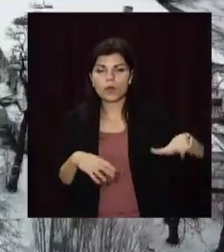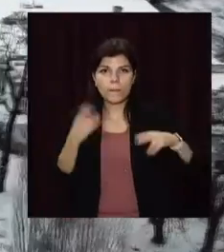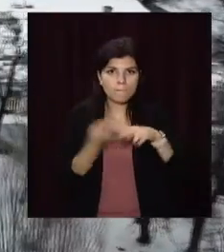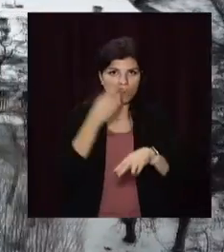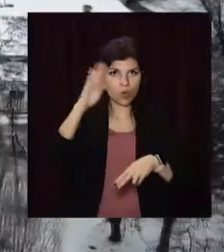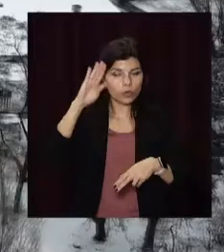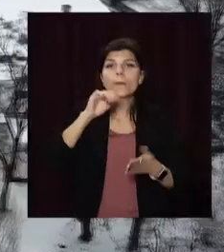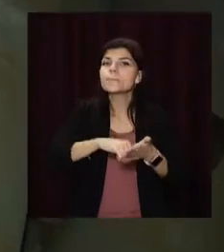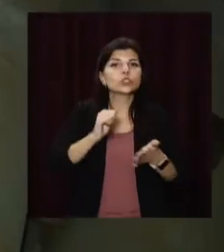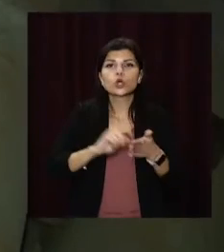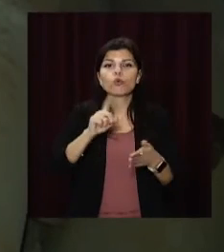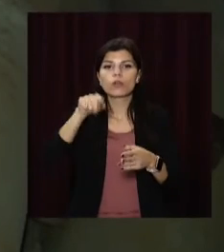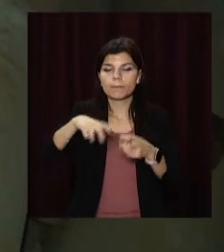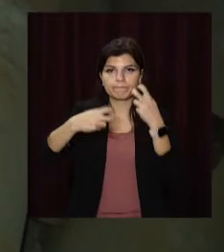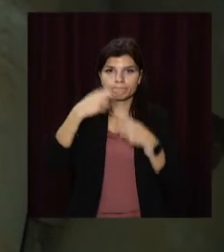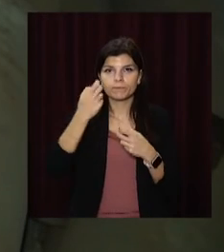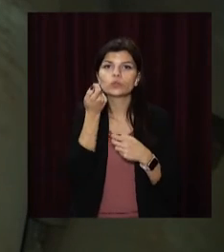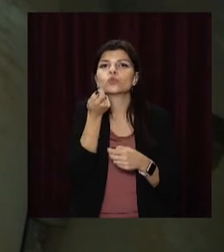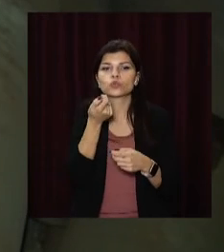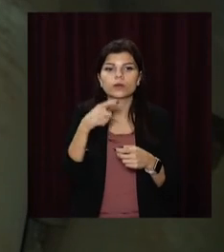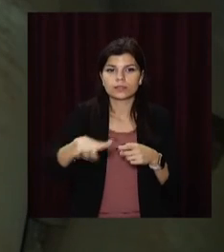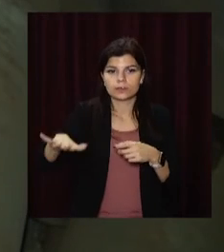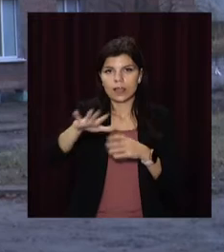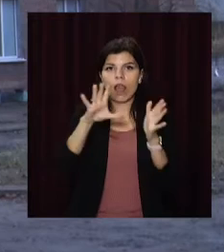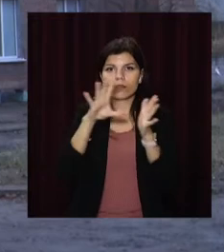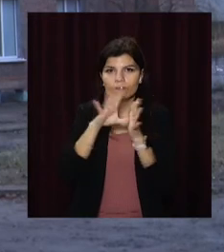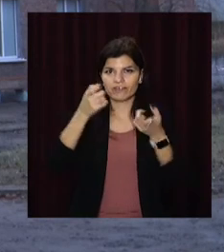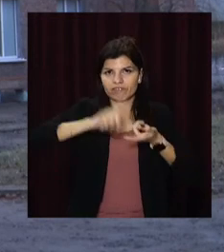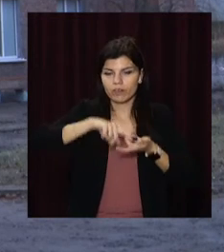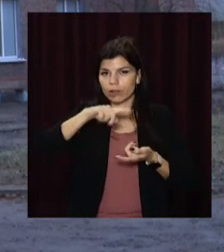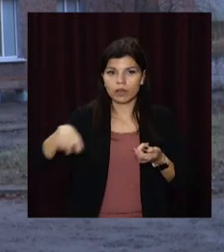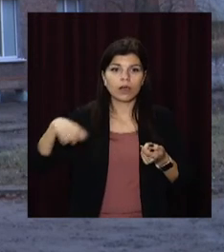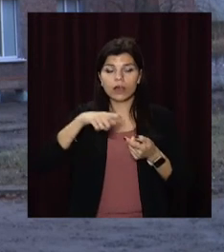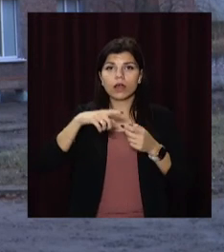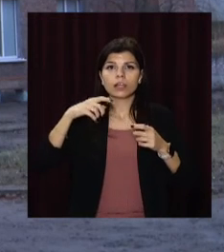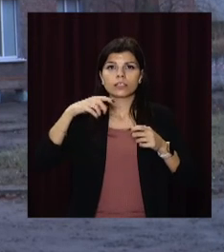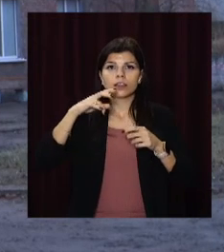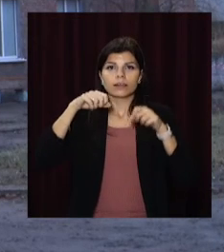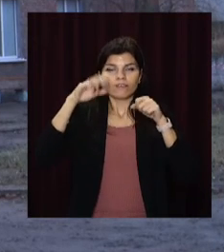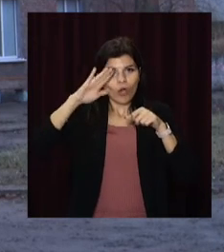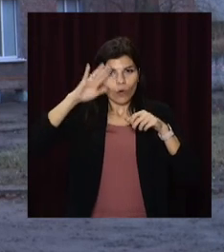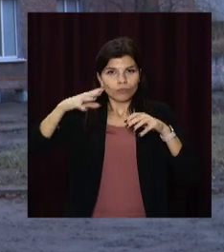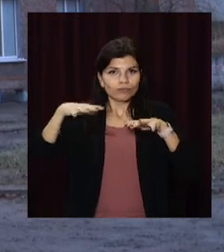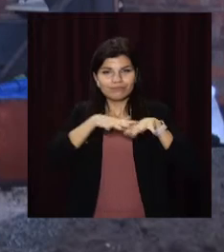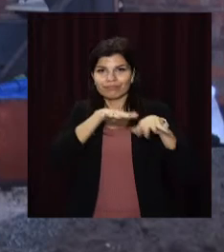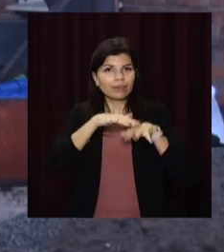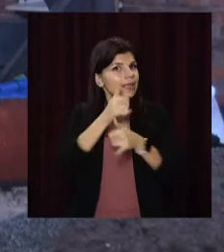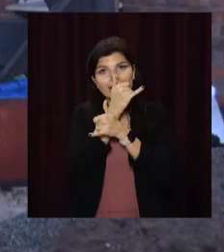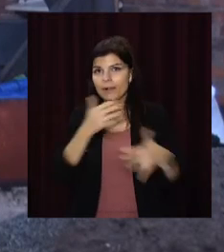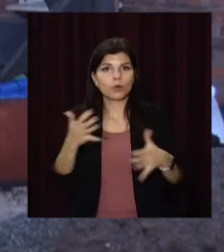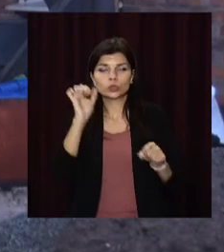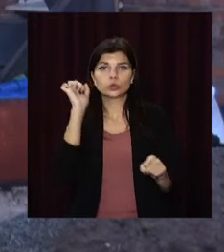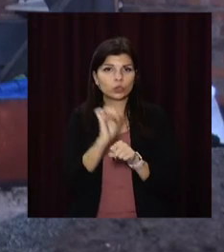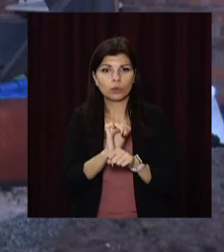без води. Причина – пошкоджена електромережа станції. Кілька днів Кайдацька насосна не могла поставляти воду до домівок городян. І такі